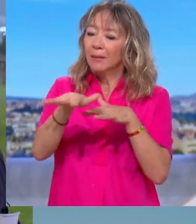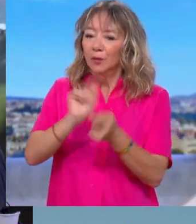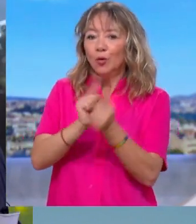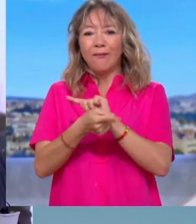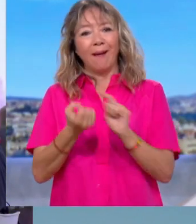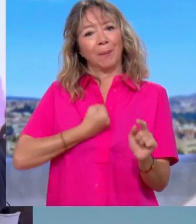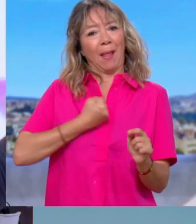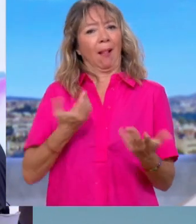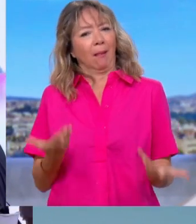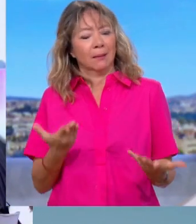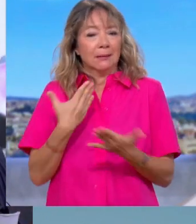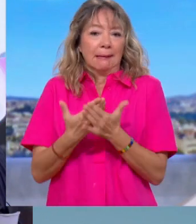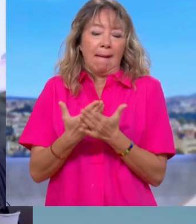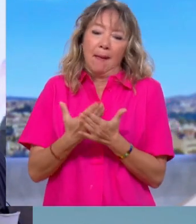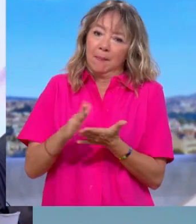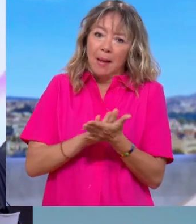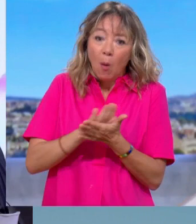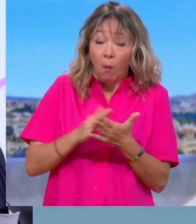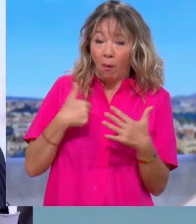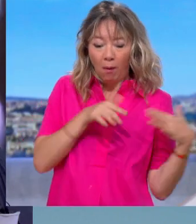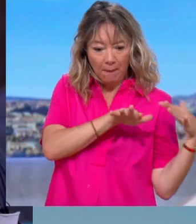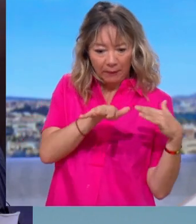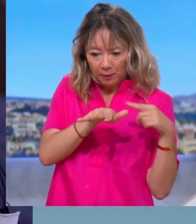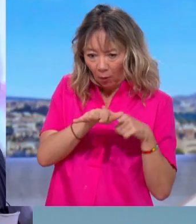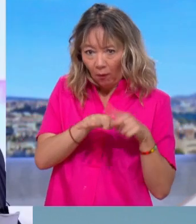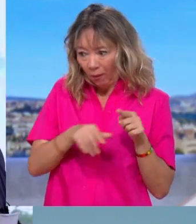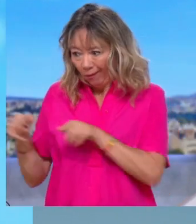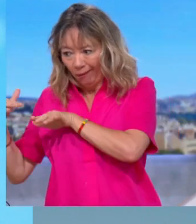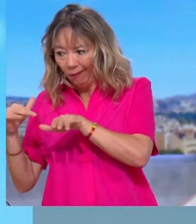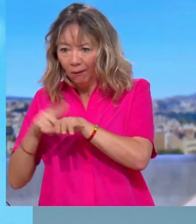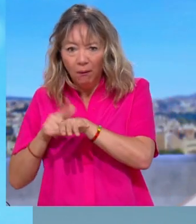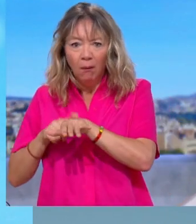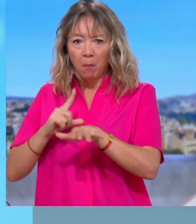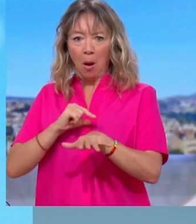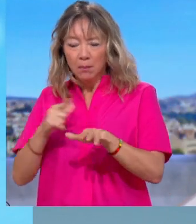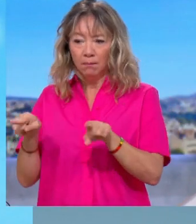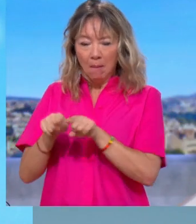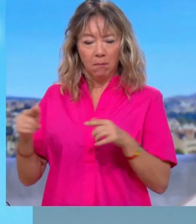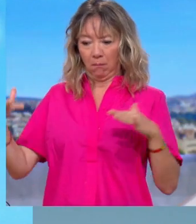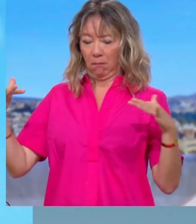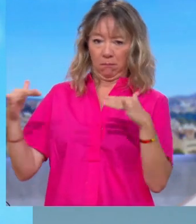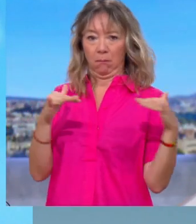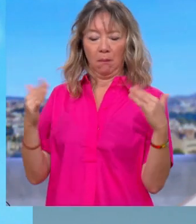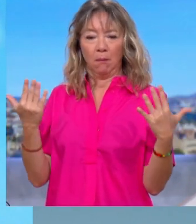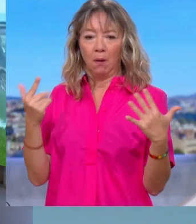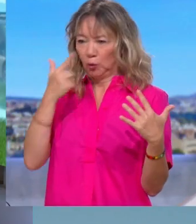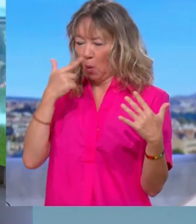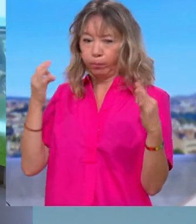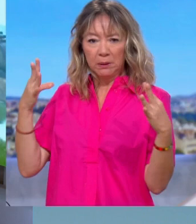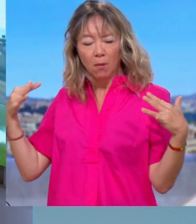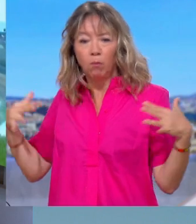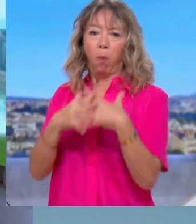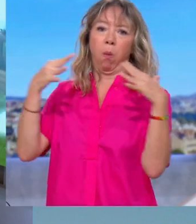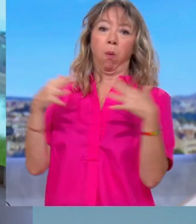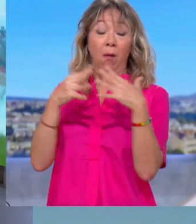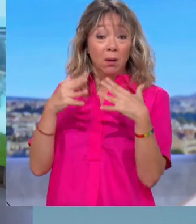autant de policiers que de manifestants et l'évidence, c'est que les ordres donnés étaient ceux d'une confrontation. Si vous ne vouliez